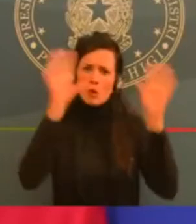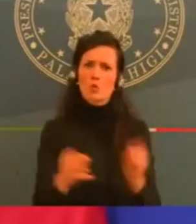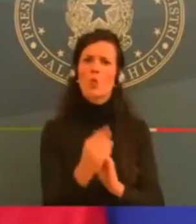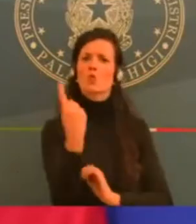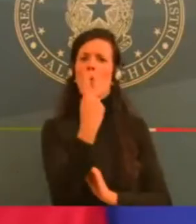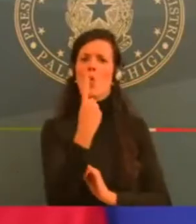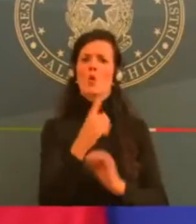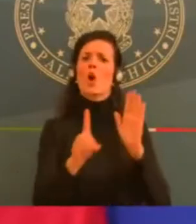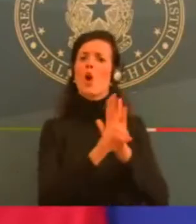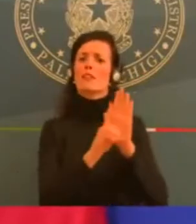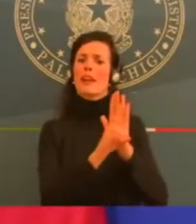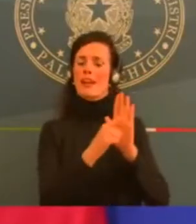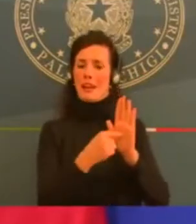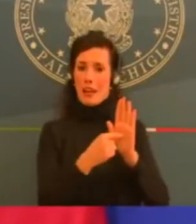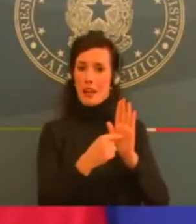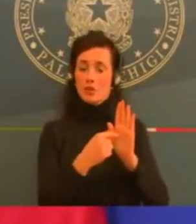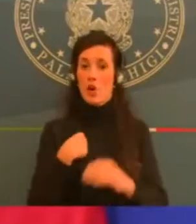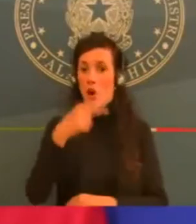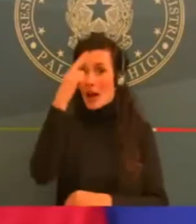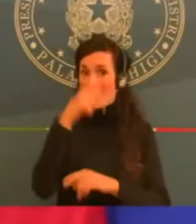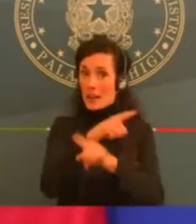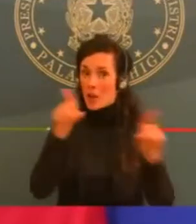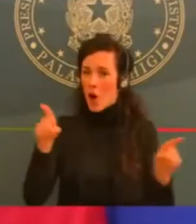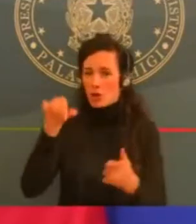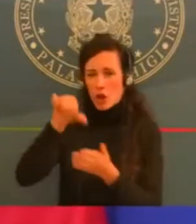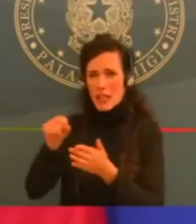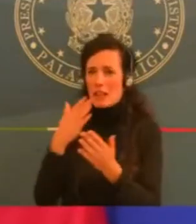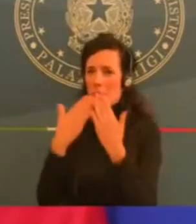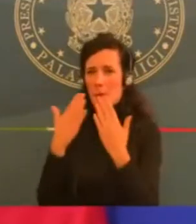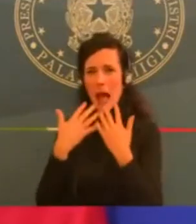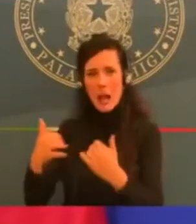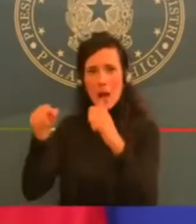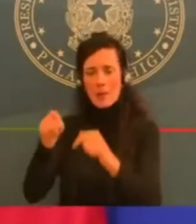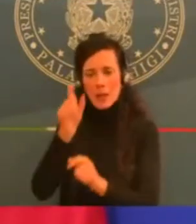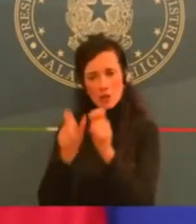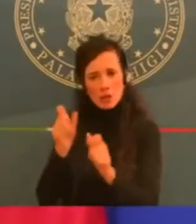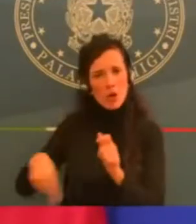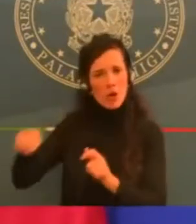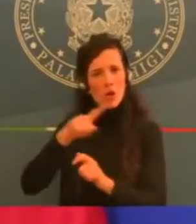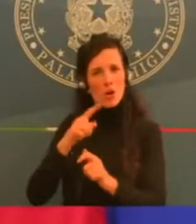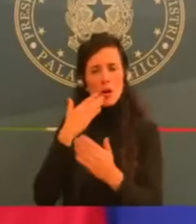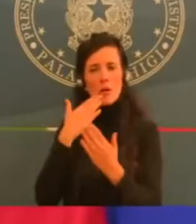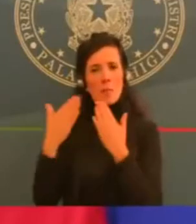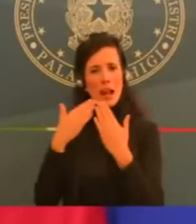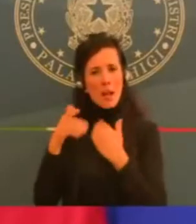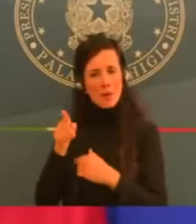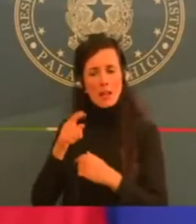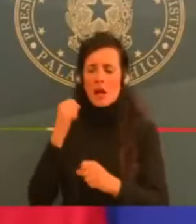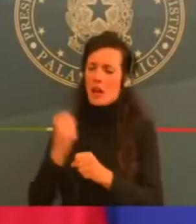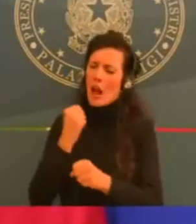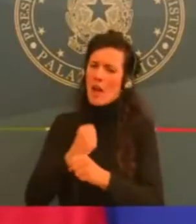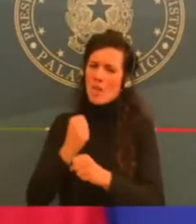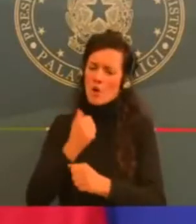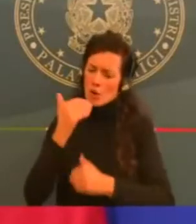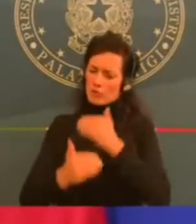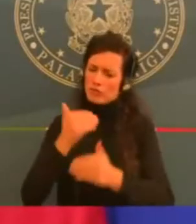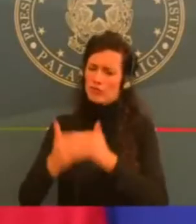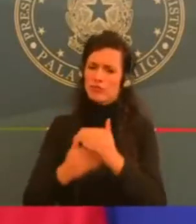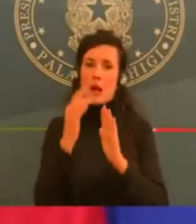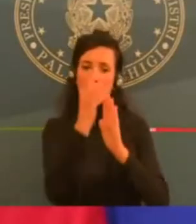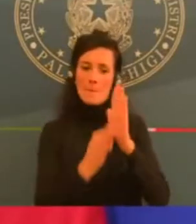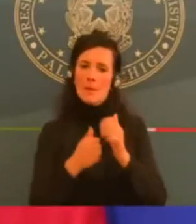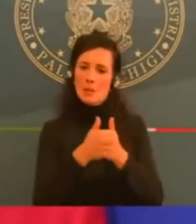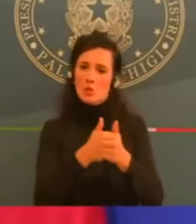rafforzare queste misure di sostegno. Ancora il Parlamento in queste ore e in questi giorni sta completando l